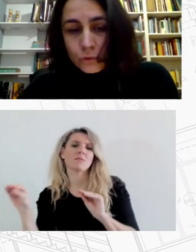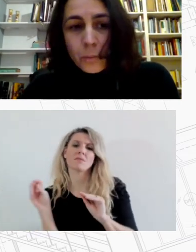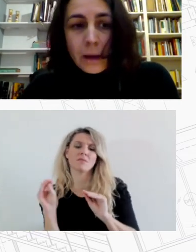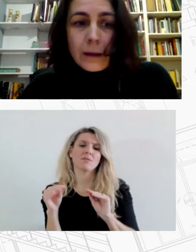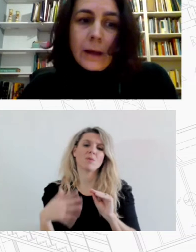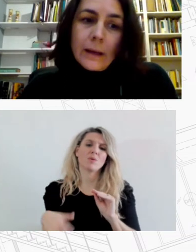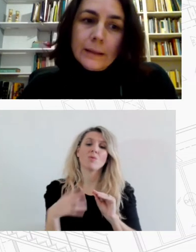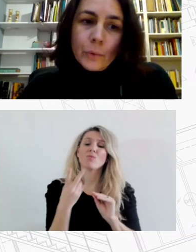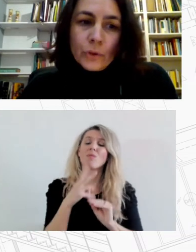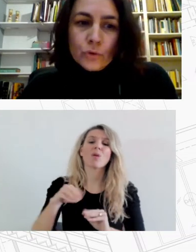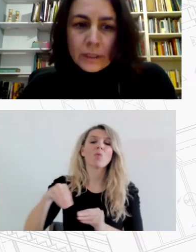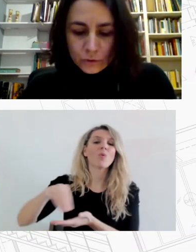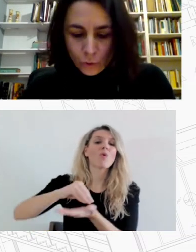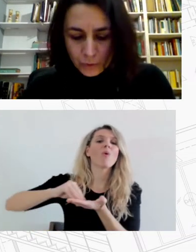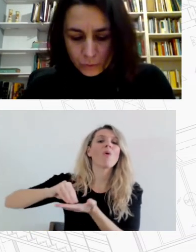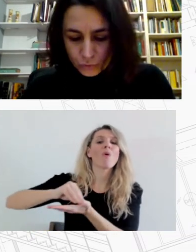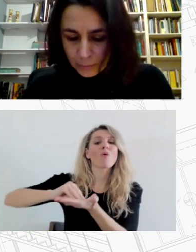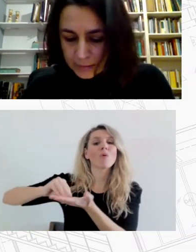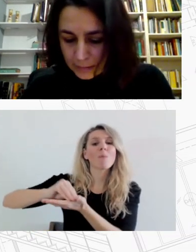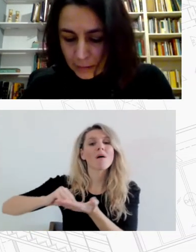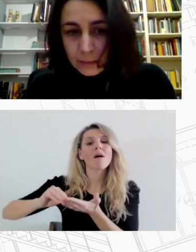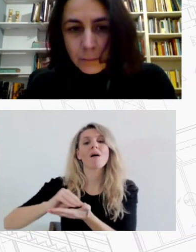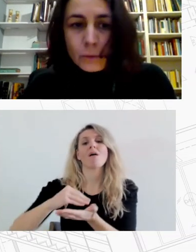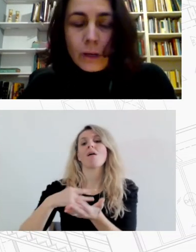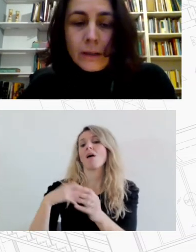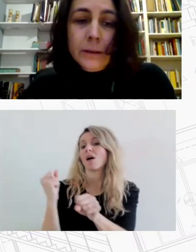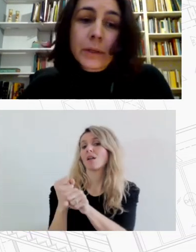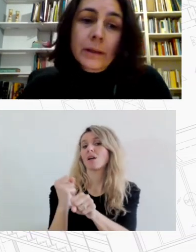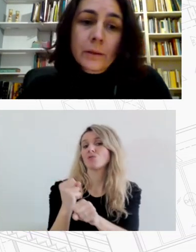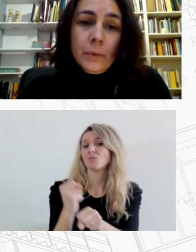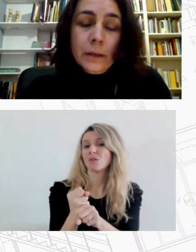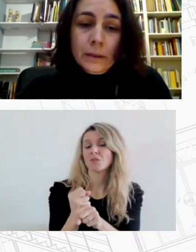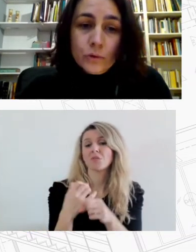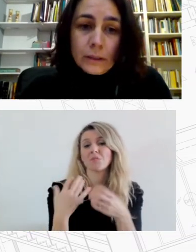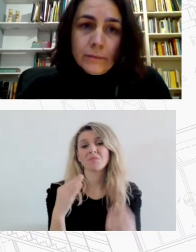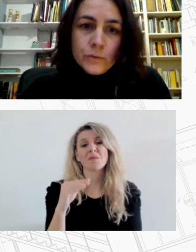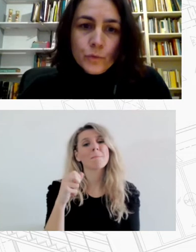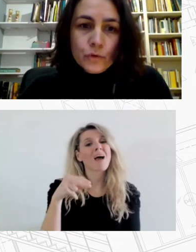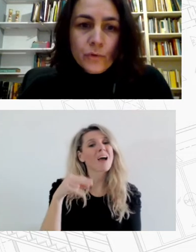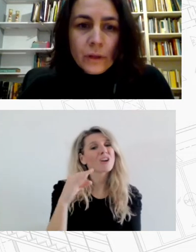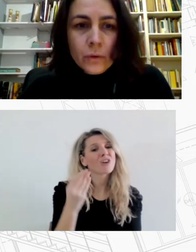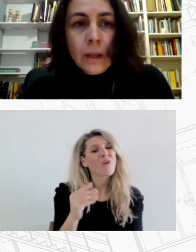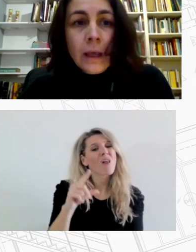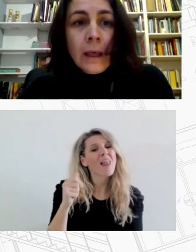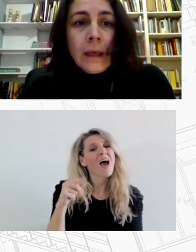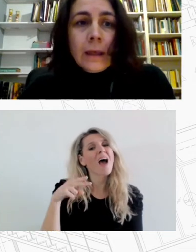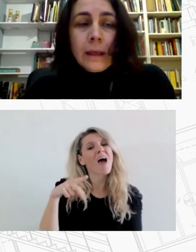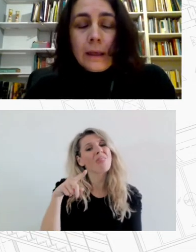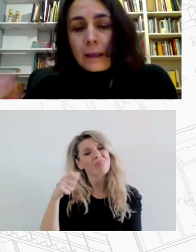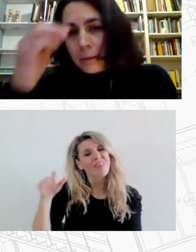τους Ρωμά αλλά και εποχικούς εργαζόμενους να μην ξεχνάμε τη Μανολάδα για παράδειγμα ή τους καταβλισμούς προσφύγων